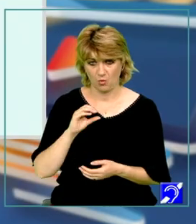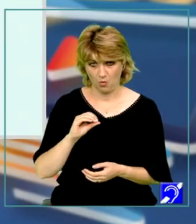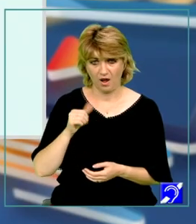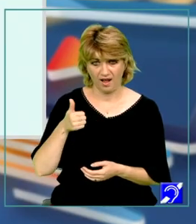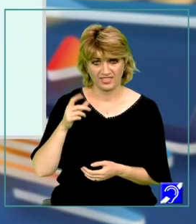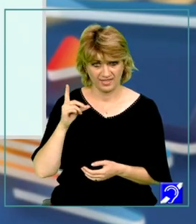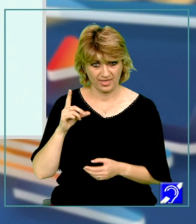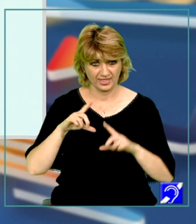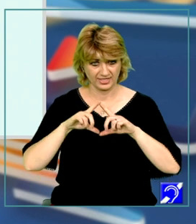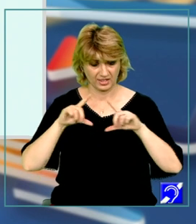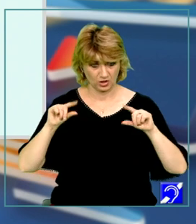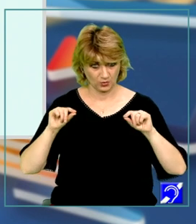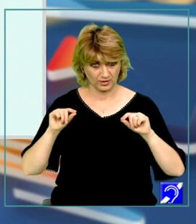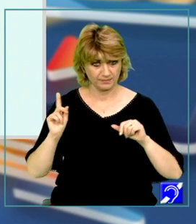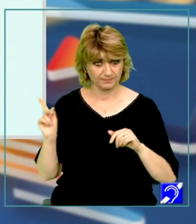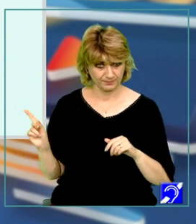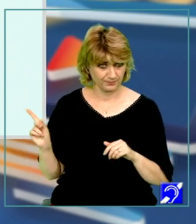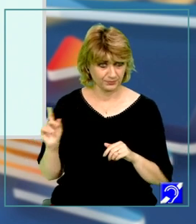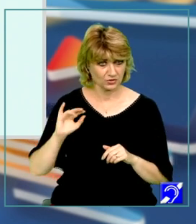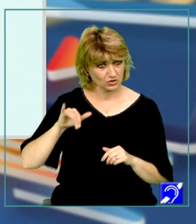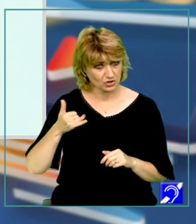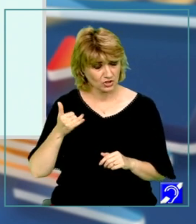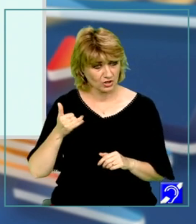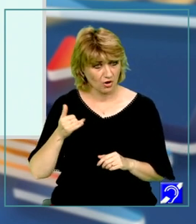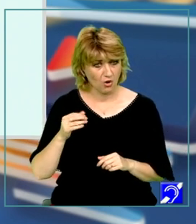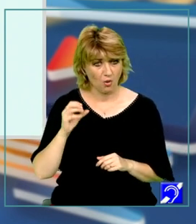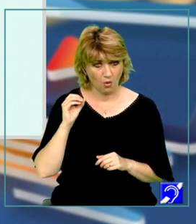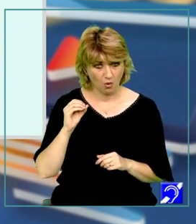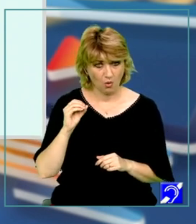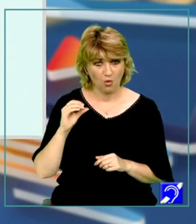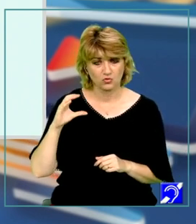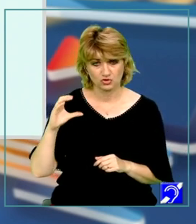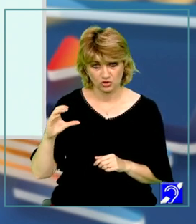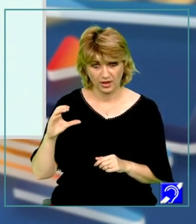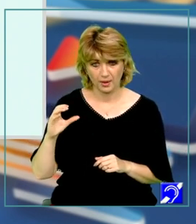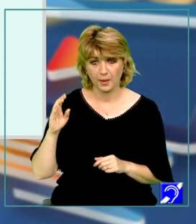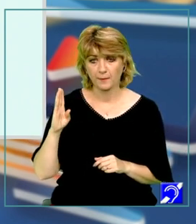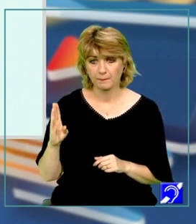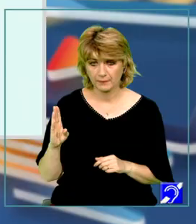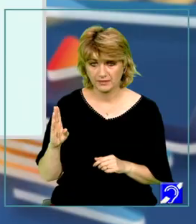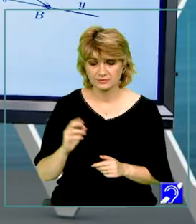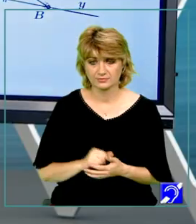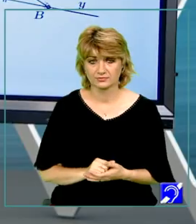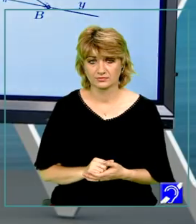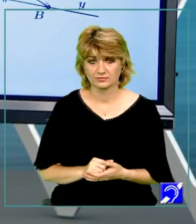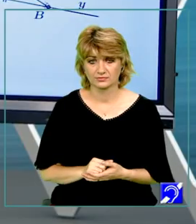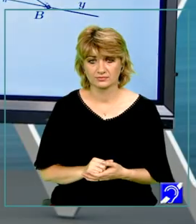A, D și O, C, B.